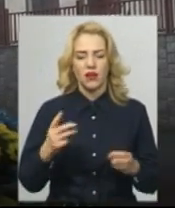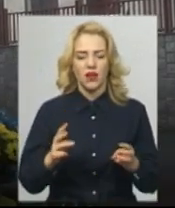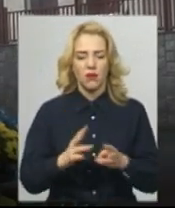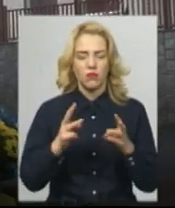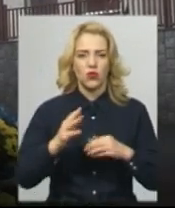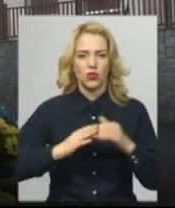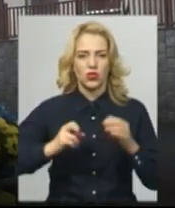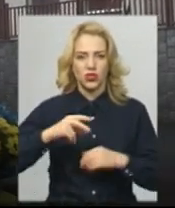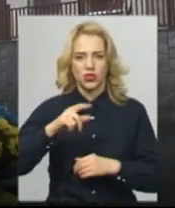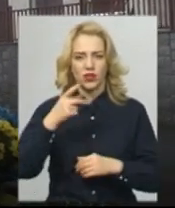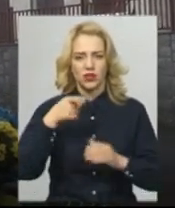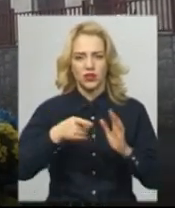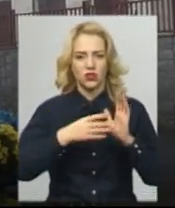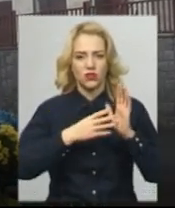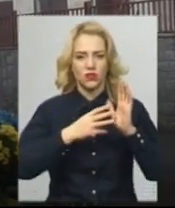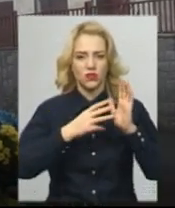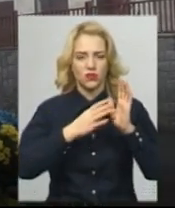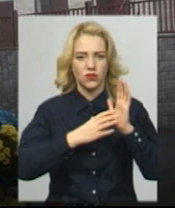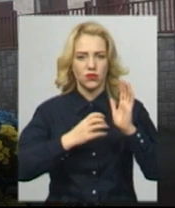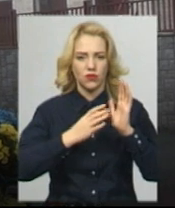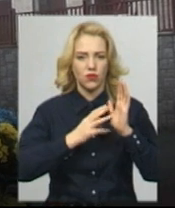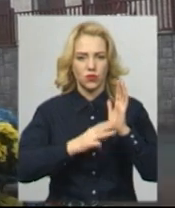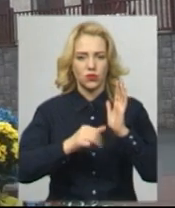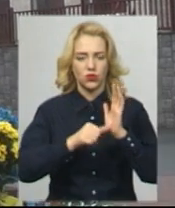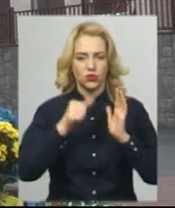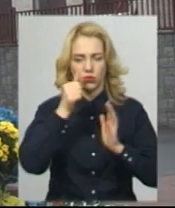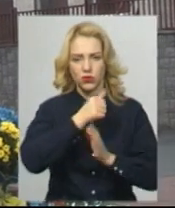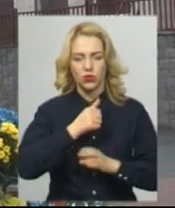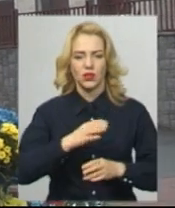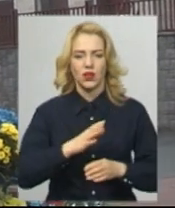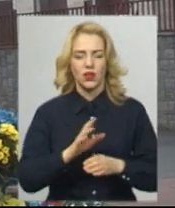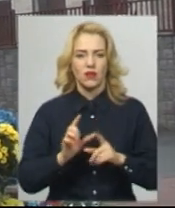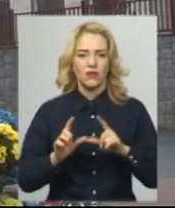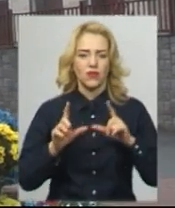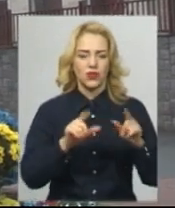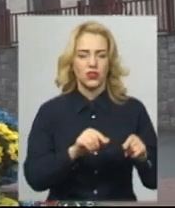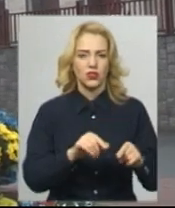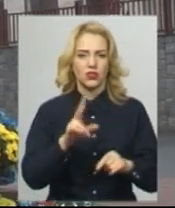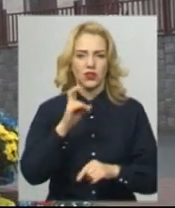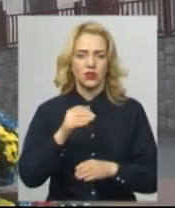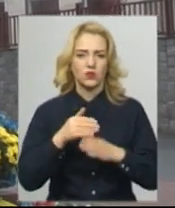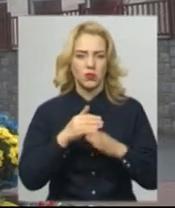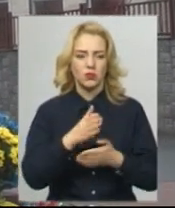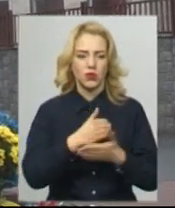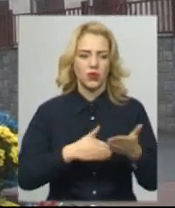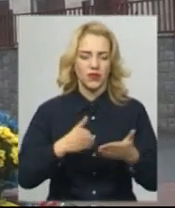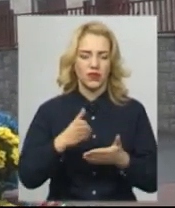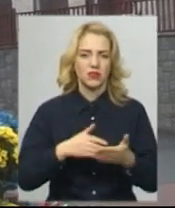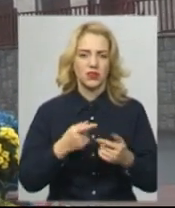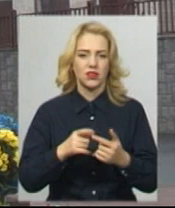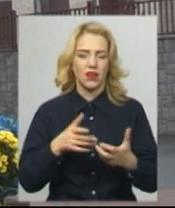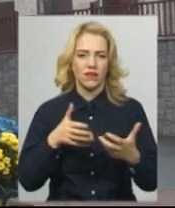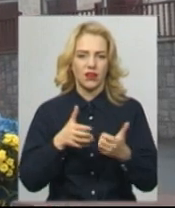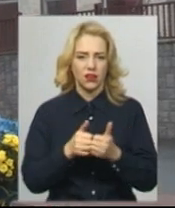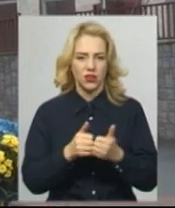у 1986 році колоною вирушили на допомогу у ліквідації цієї аварії. На